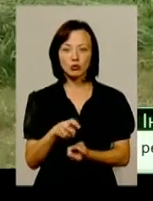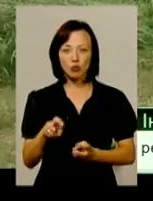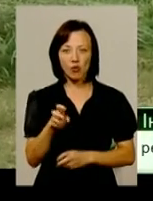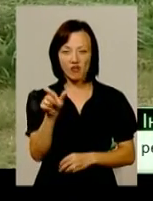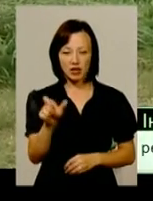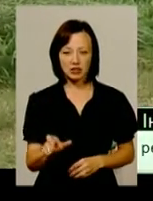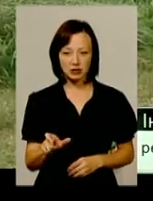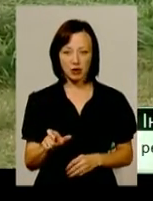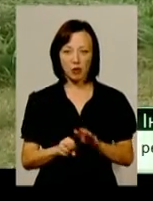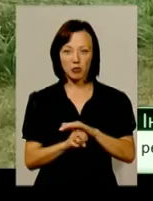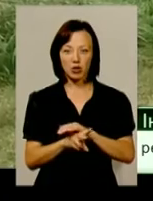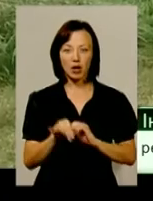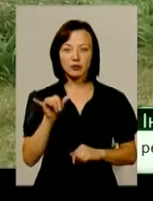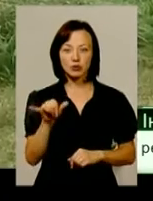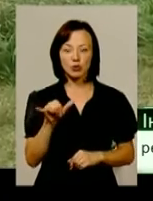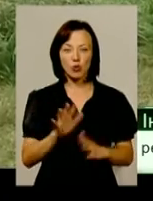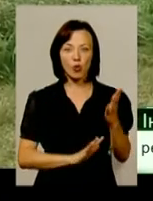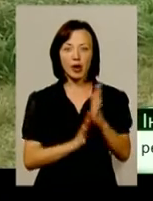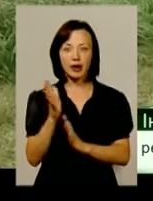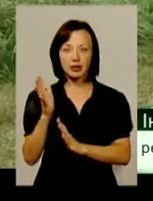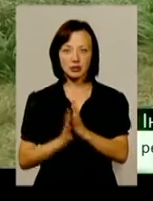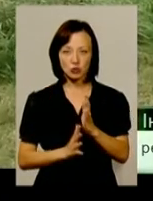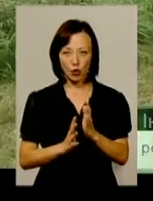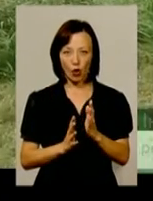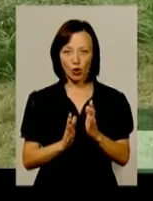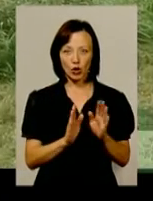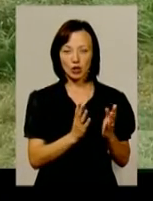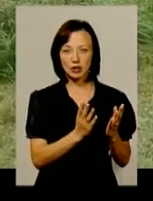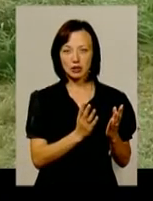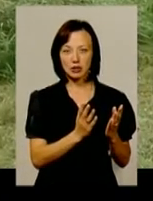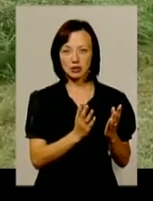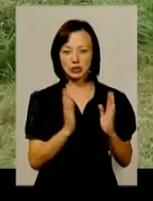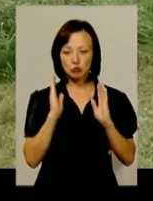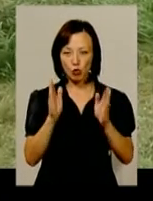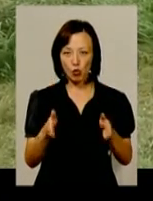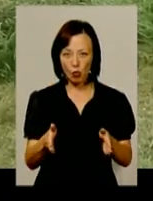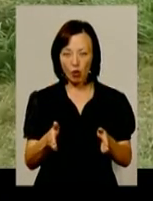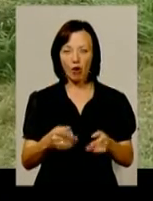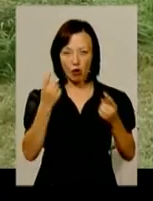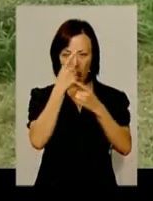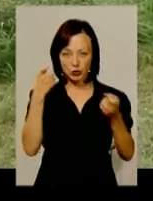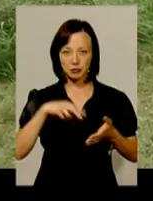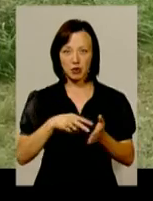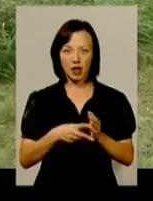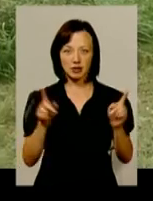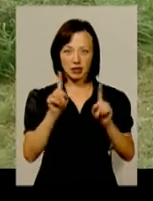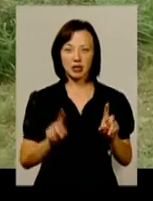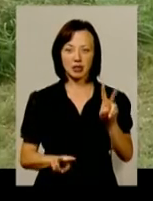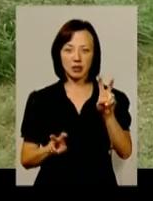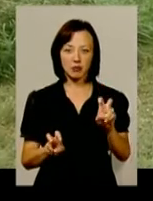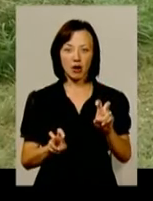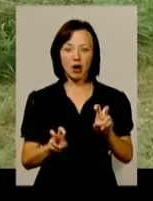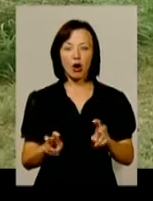подався у лісосмугу. Наразі в області оголошено план грім спрямований на розшук і